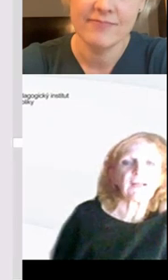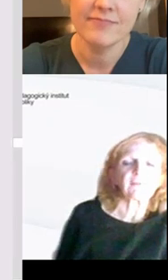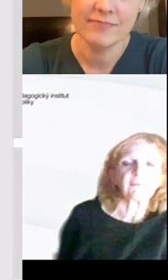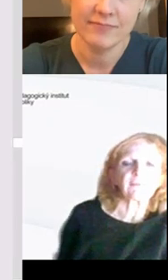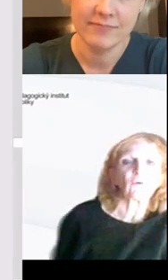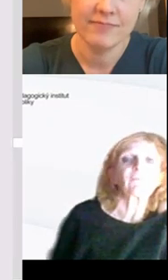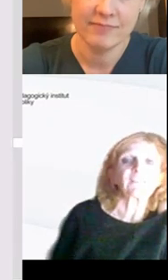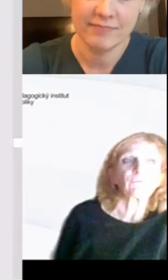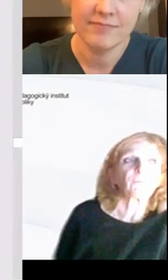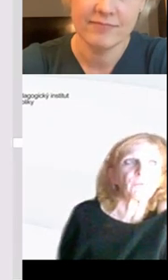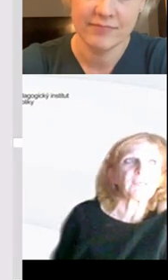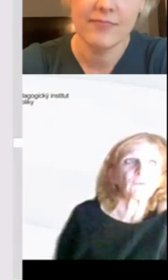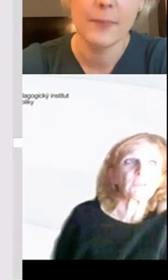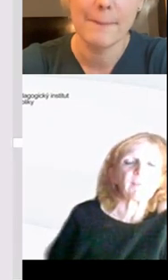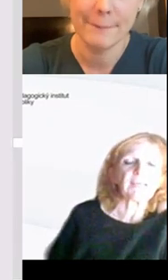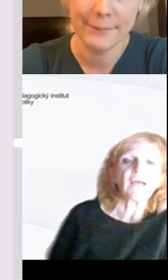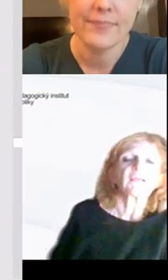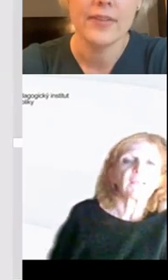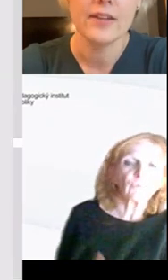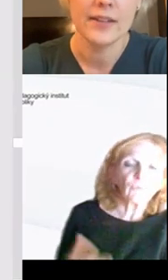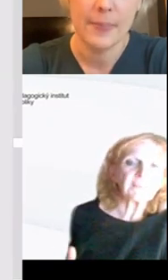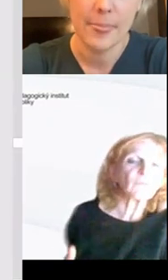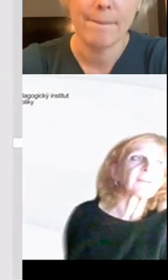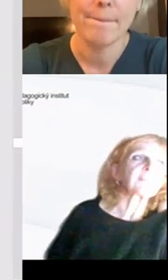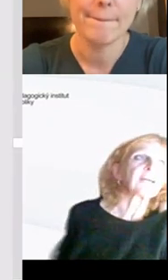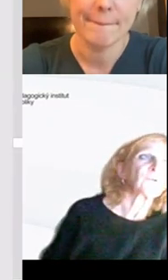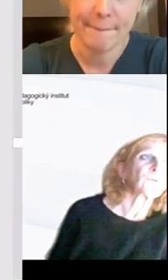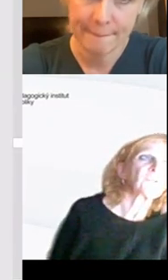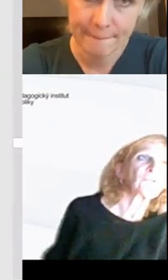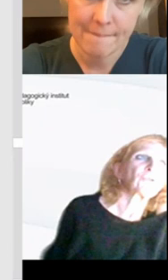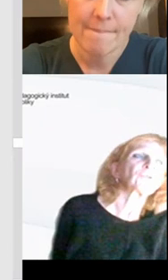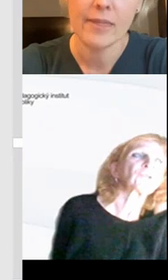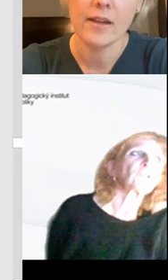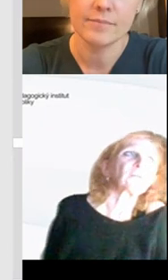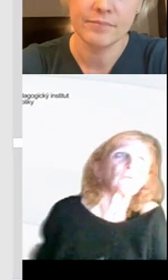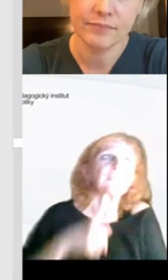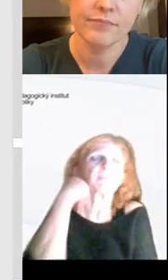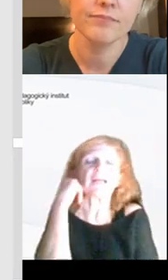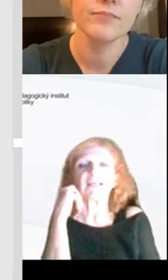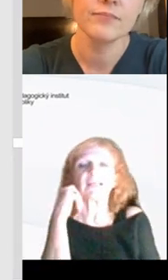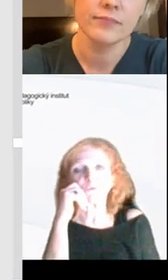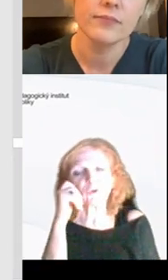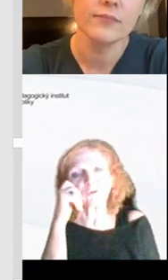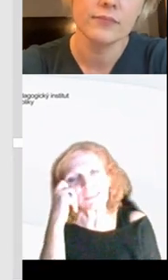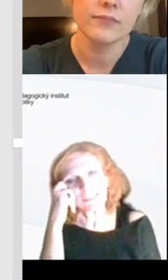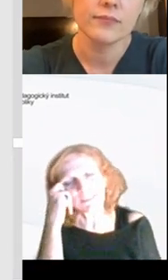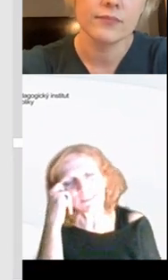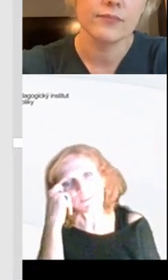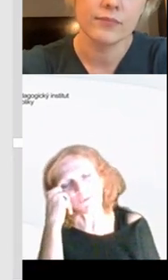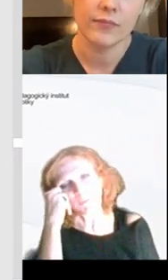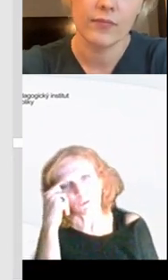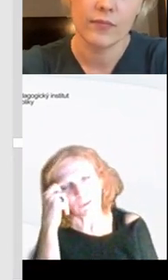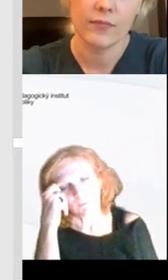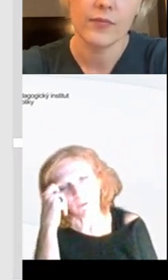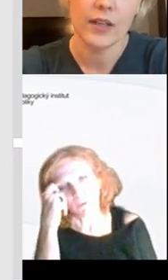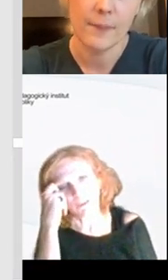využívat digitálních technologií ve svůj prospěch, to znamená zautomatizování nějakých rutinních činností, usnadních si tím práci a co jsou školní systémy,